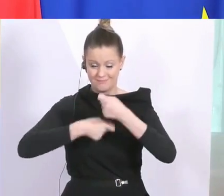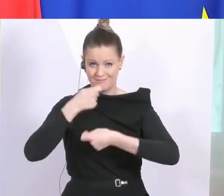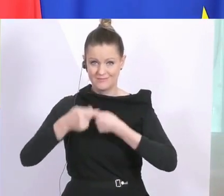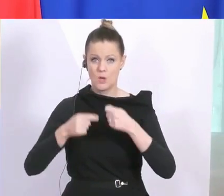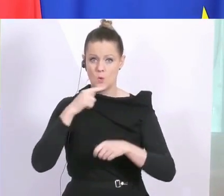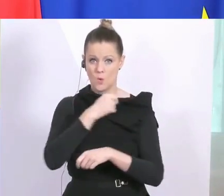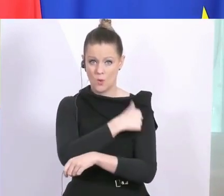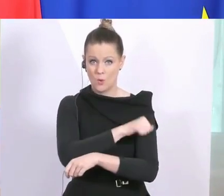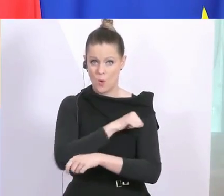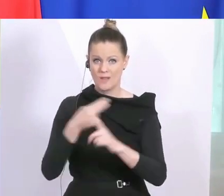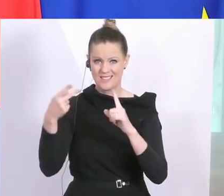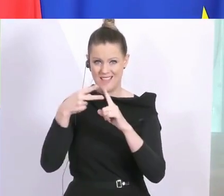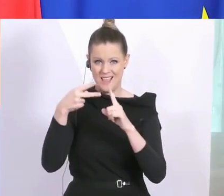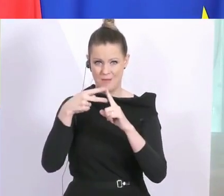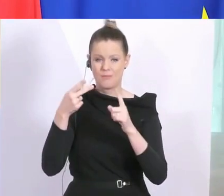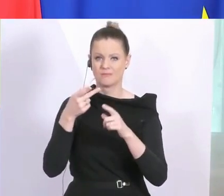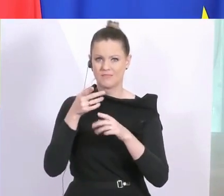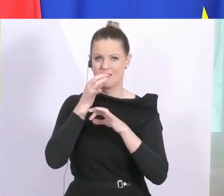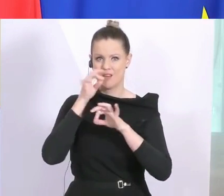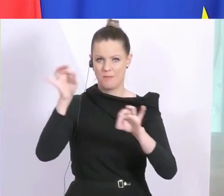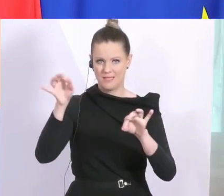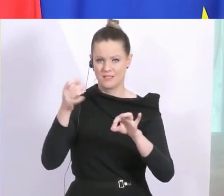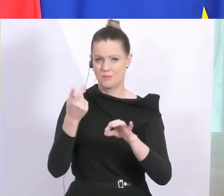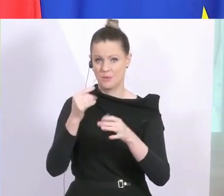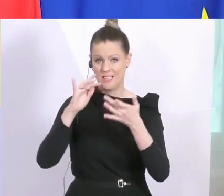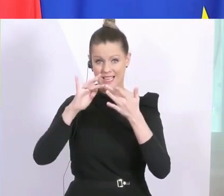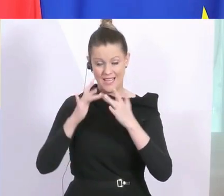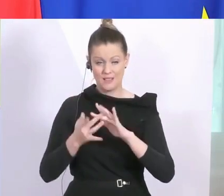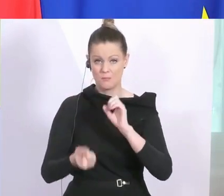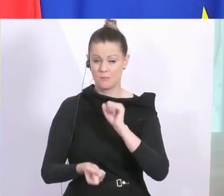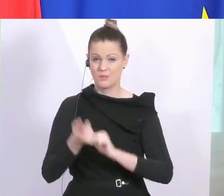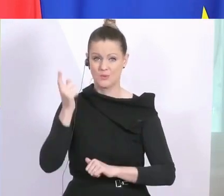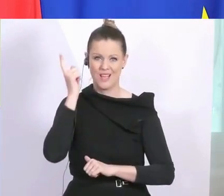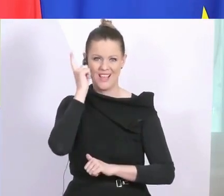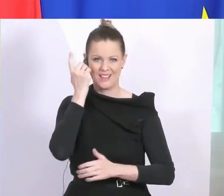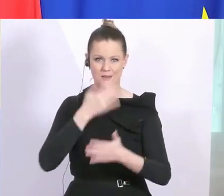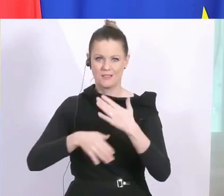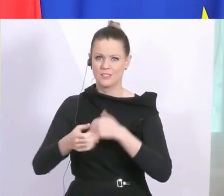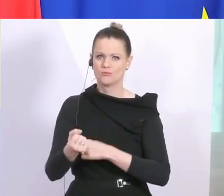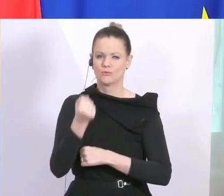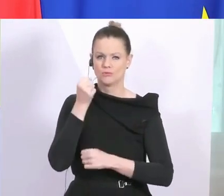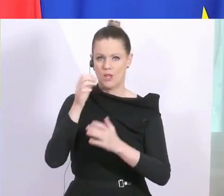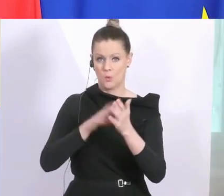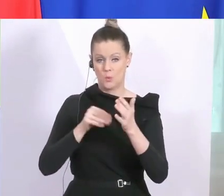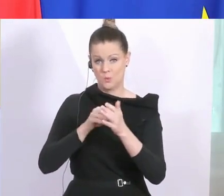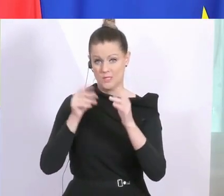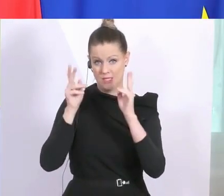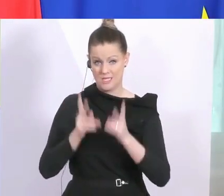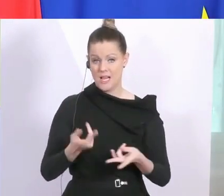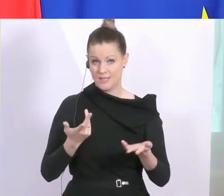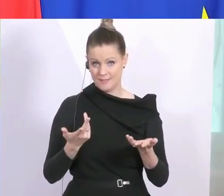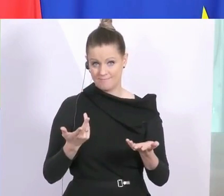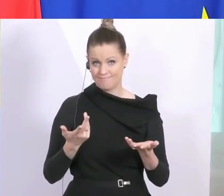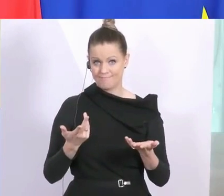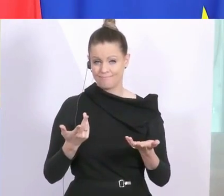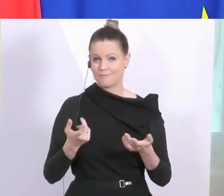-App, hier auch das Internet und insbesondere Handys stärker zu nutzen. Das wird